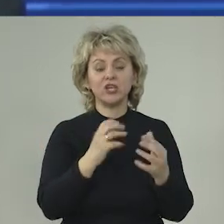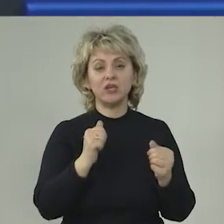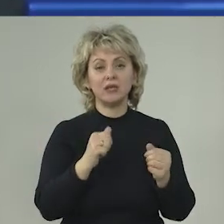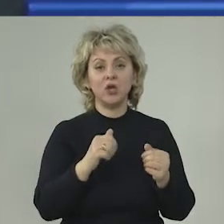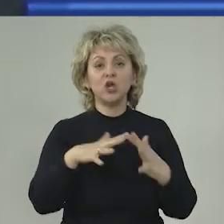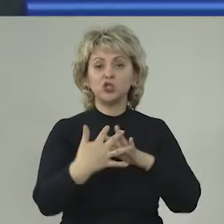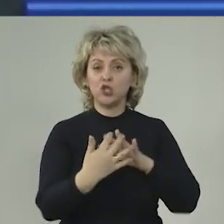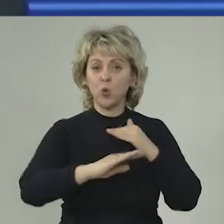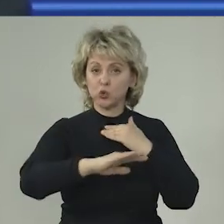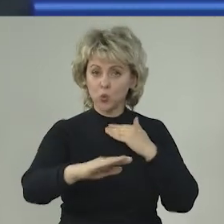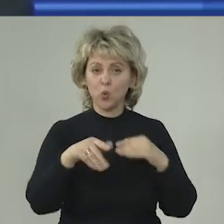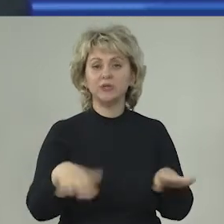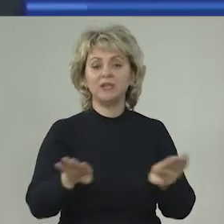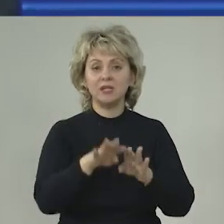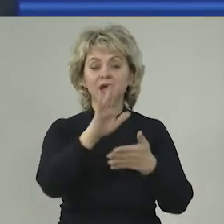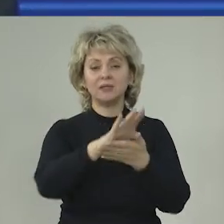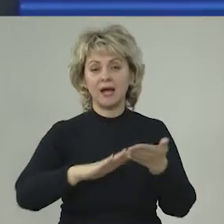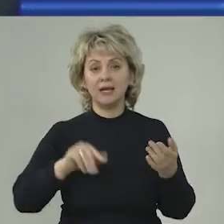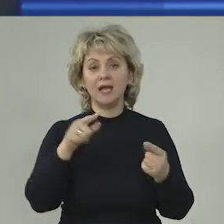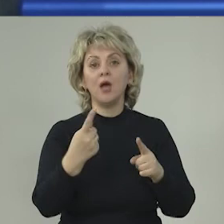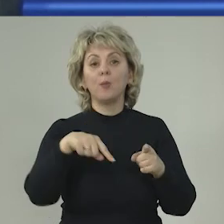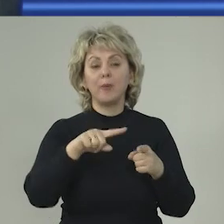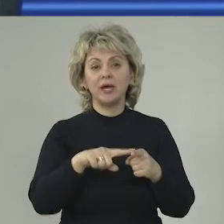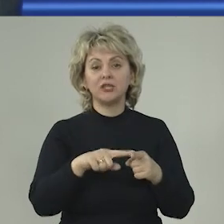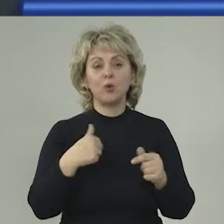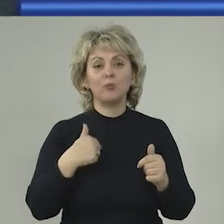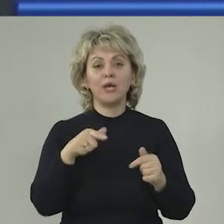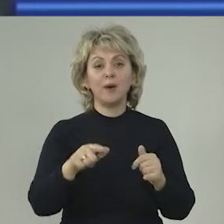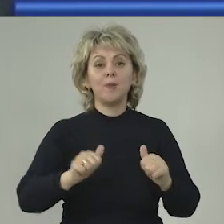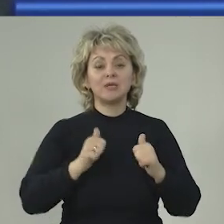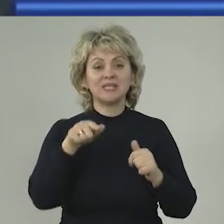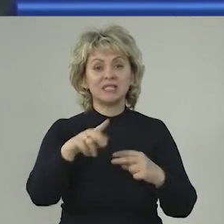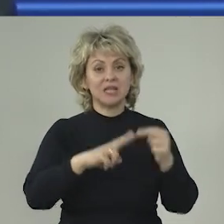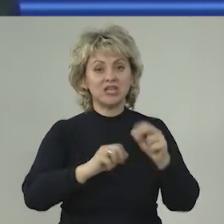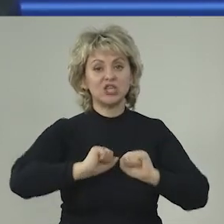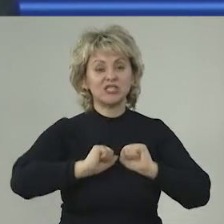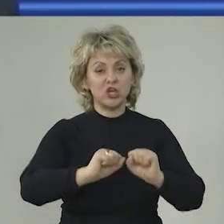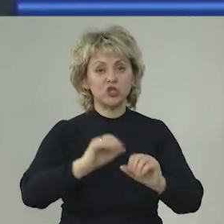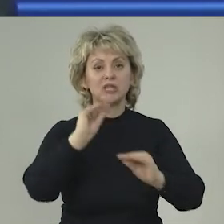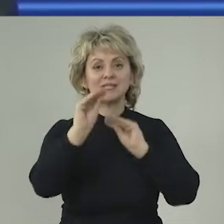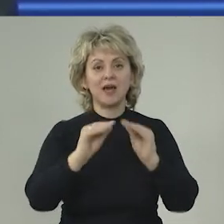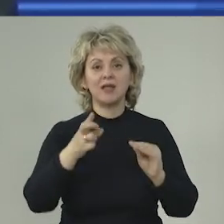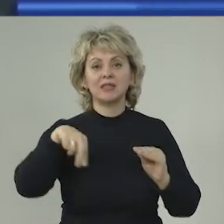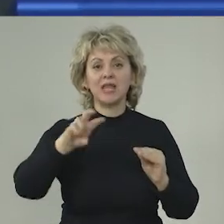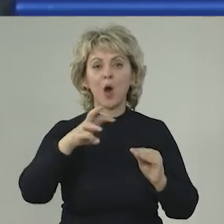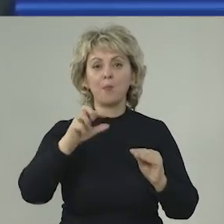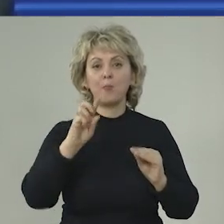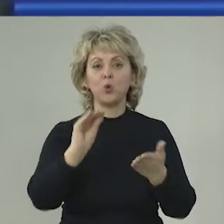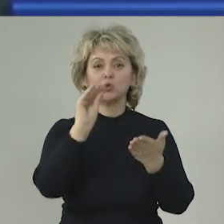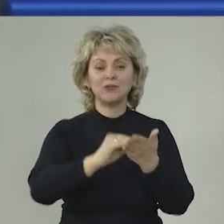сельхозугодий и так далее. Поэтому, как я уже сказал, строится защитных сооружений, дамп,